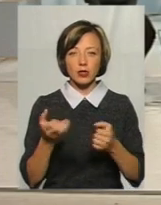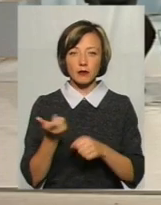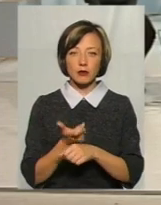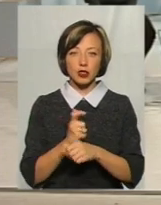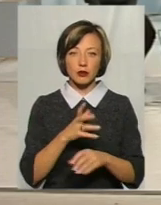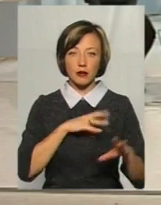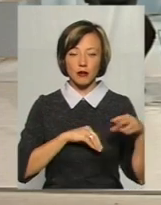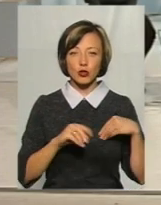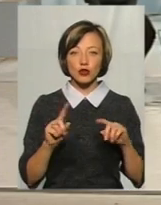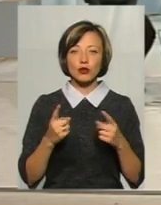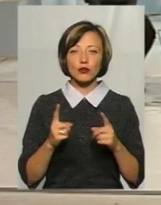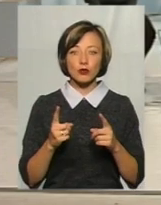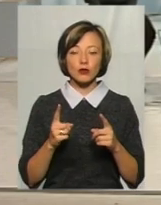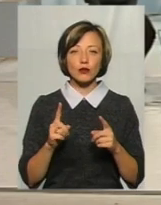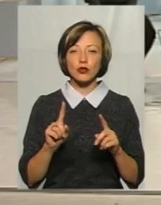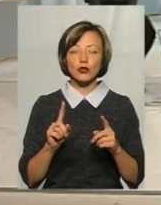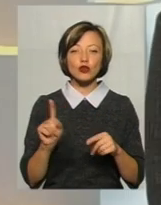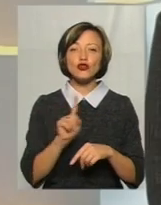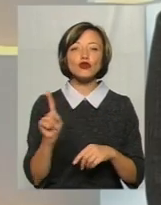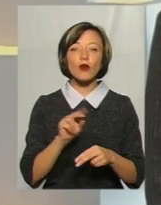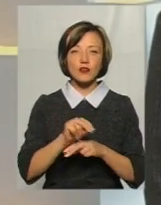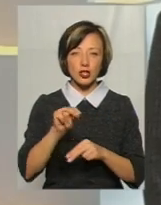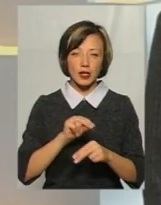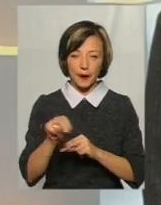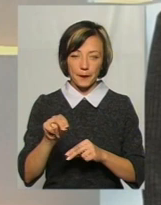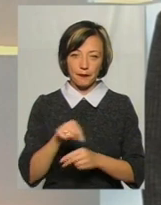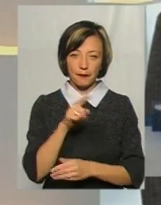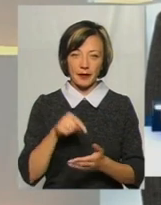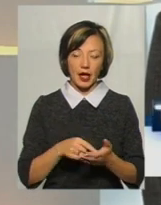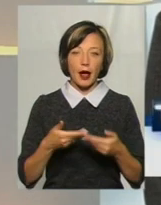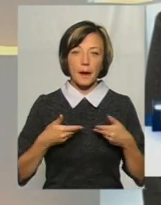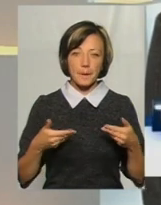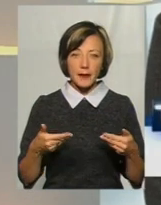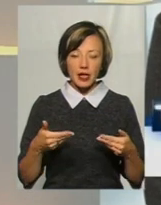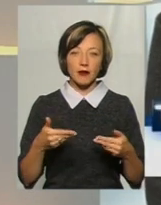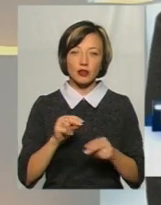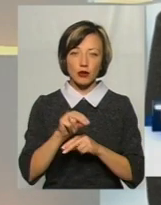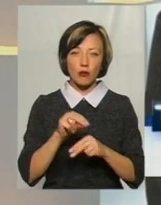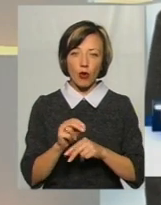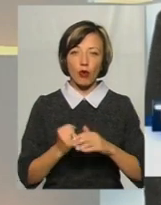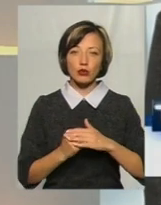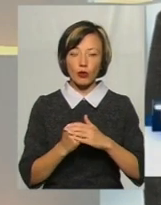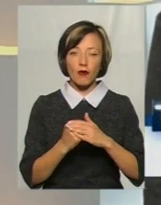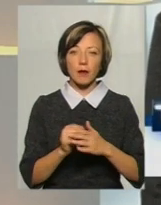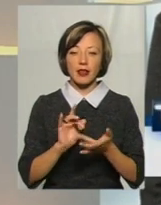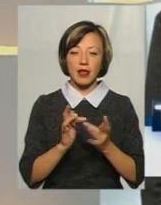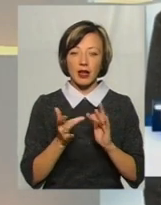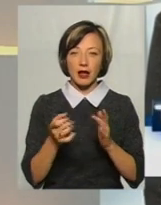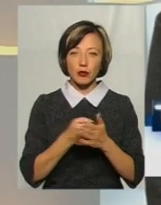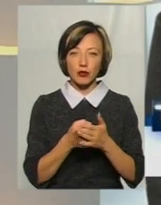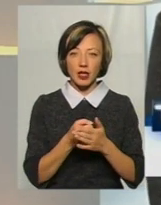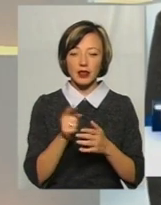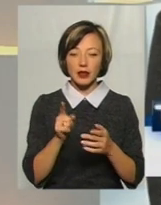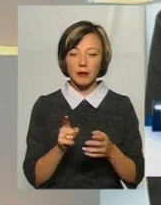більші прибутки? Чому вчите? Ми вчимо основам інтернет-просування, тобто, тим